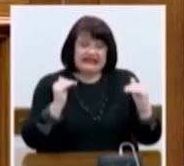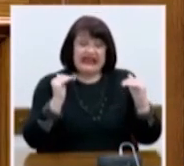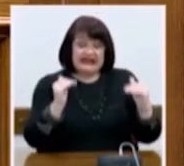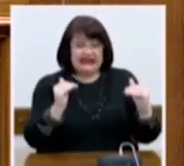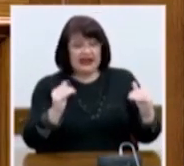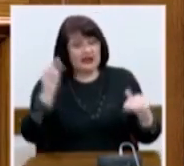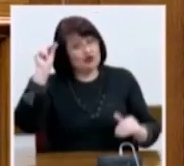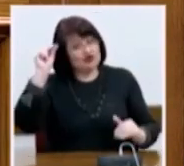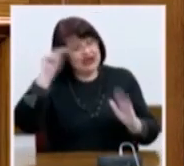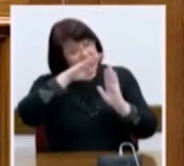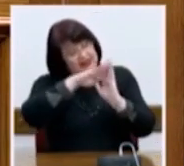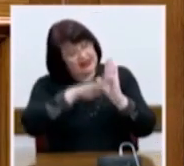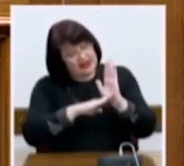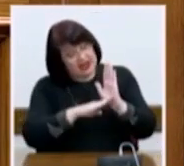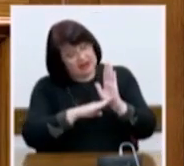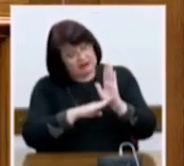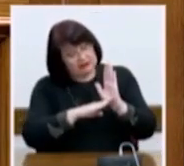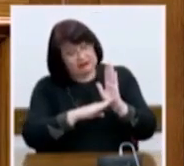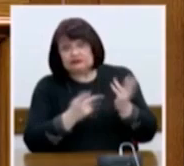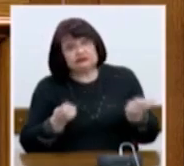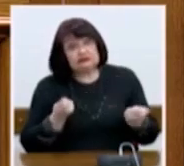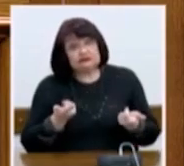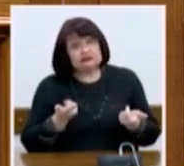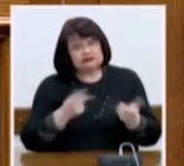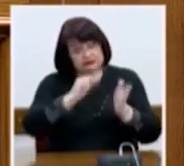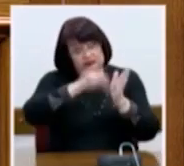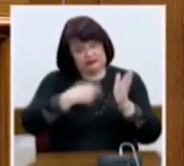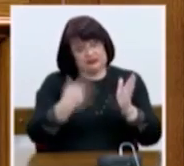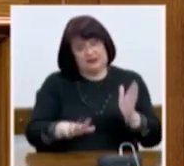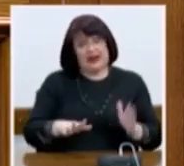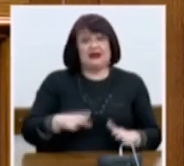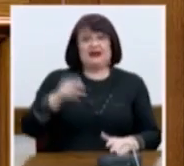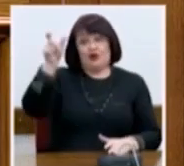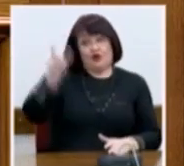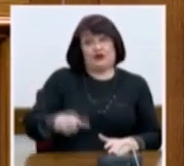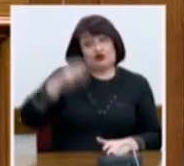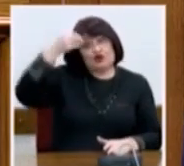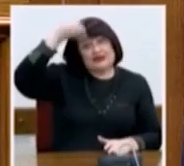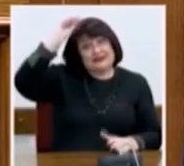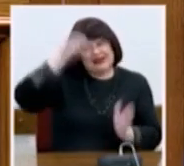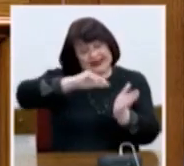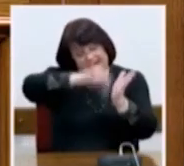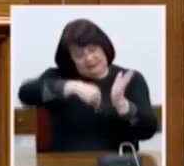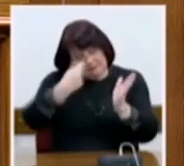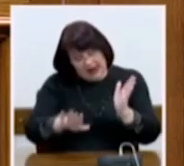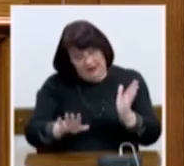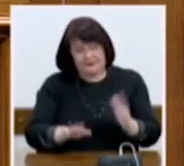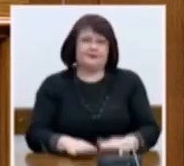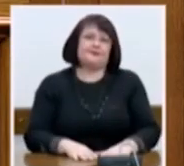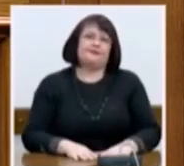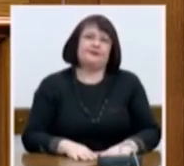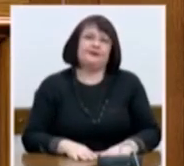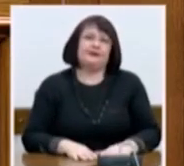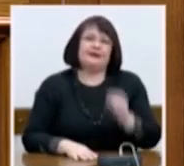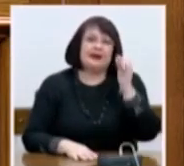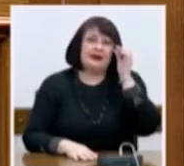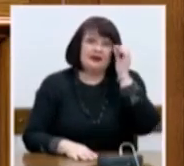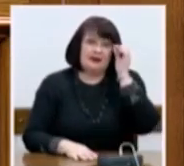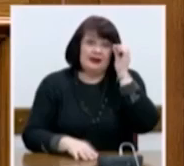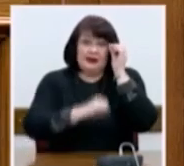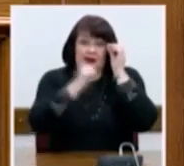δεσμεύσεων που μάλιστα υπέγραψε ο ίδιος ο κύριος Τσίπρας Τι θα γίνει όταν αρχίσουν οι αυστηρές